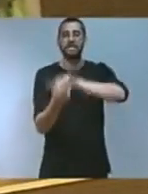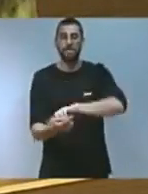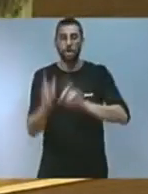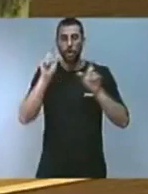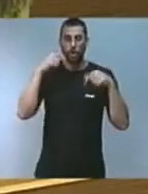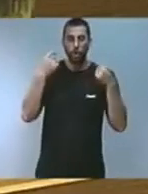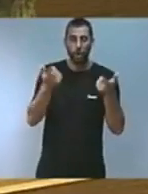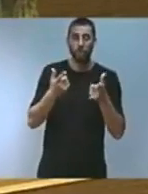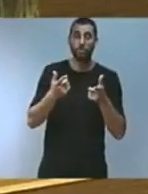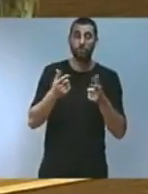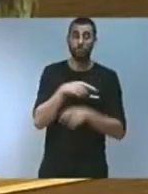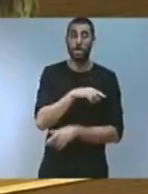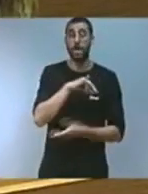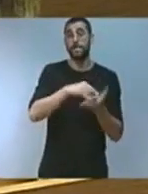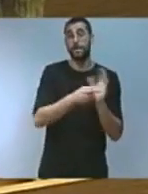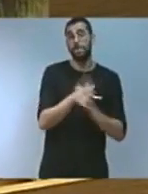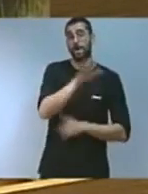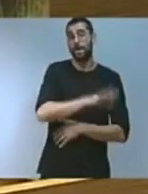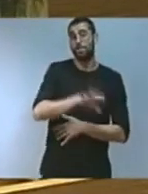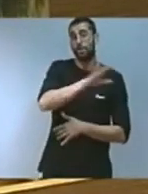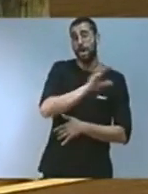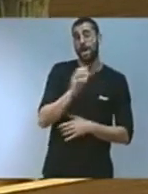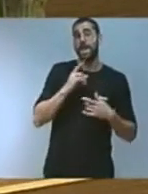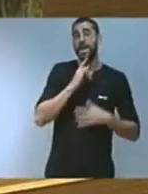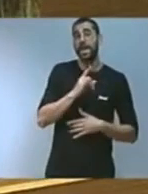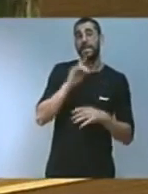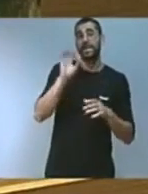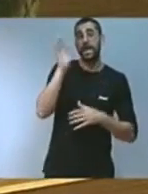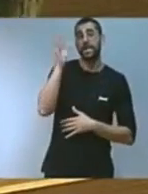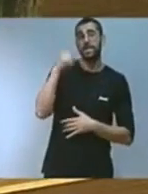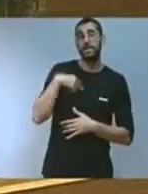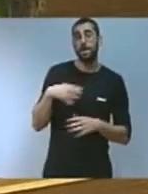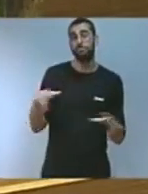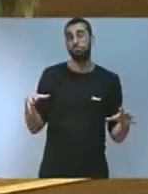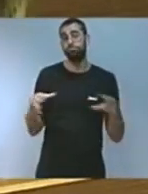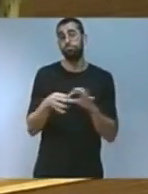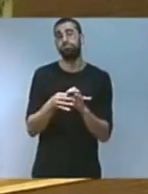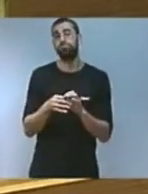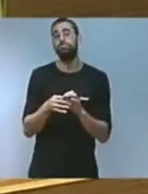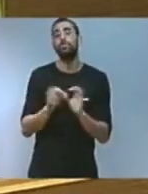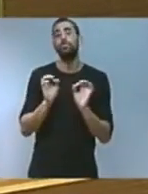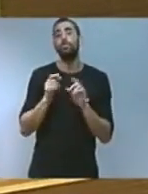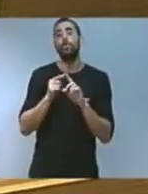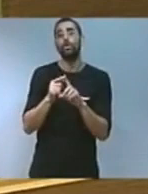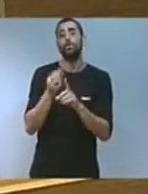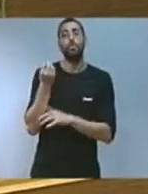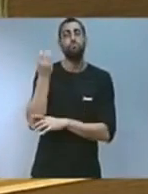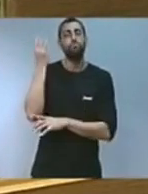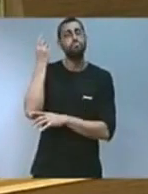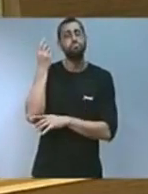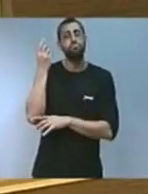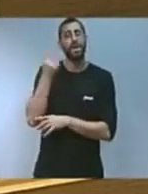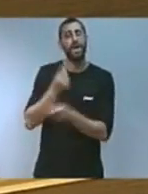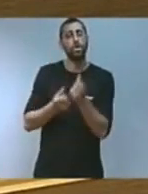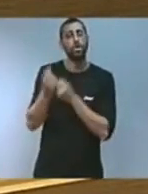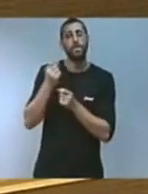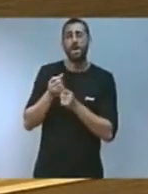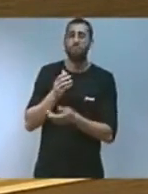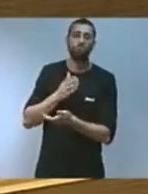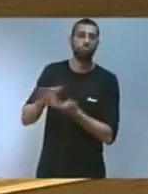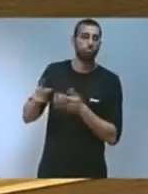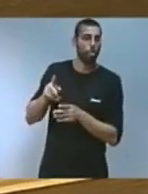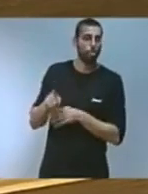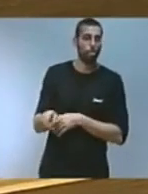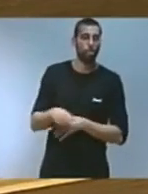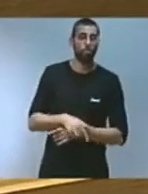Integral d'Energia i Clima per avançar en la descarbonització de l'economia. Una llei que serà integradora, que busca involucrar